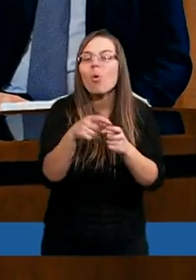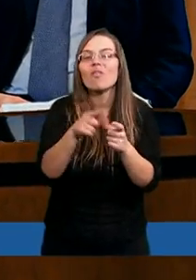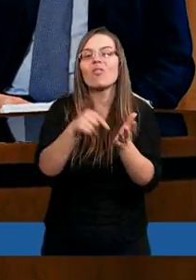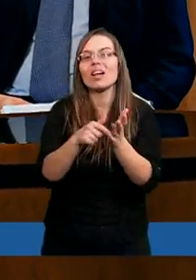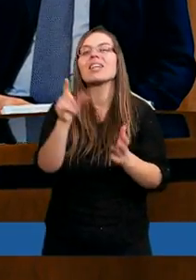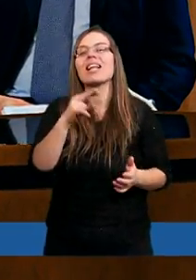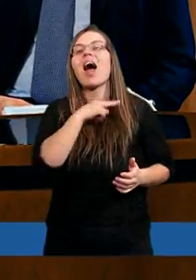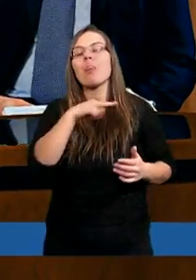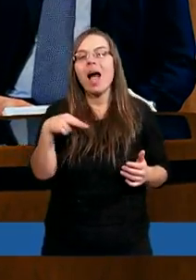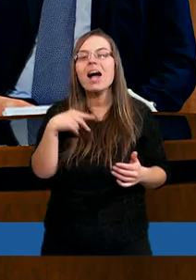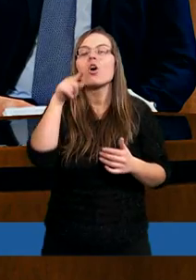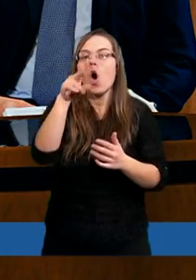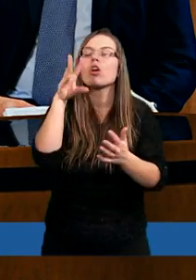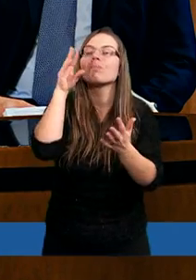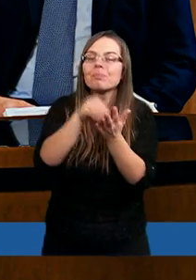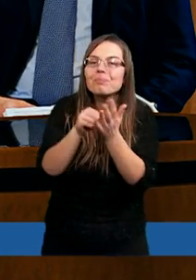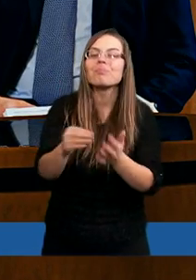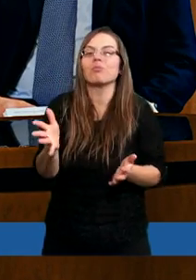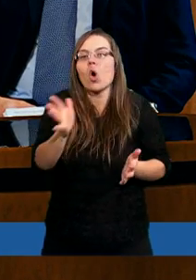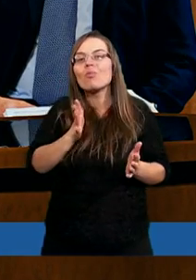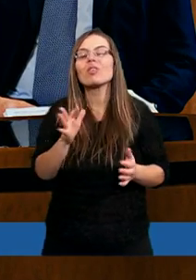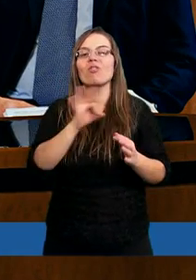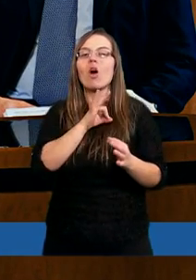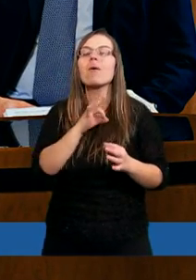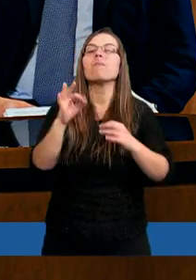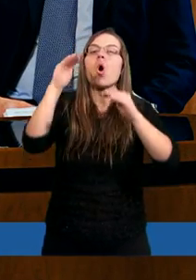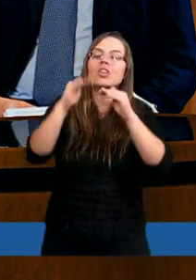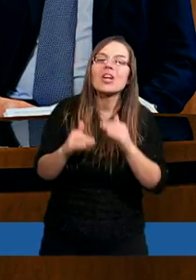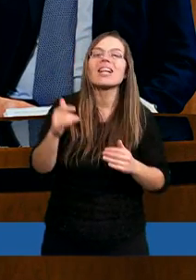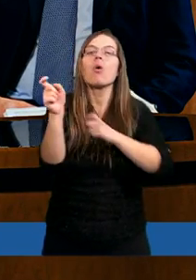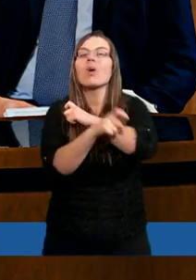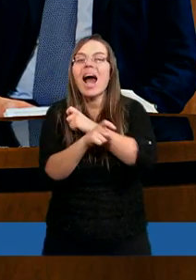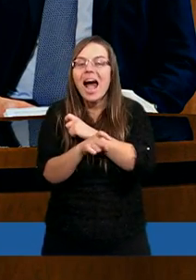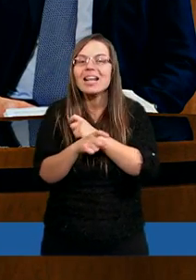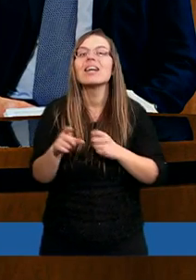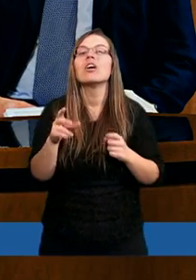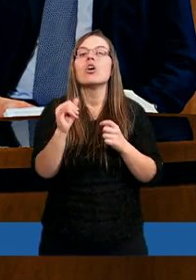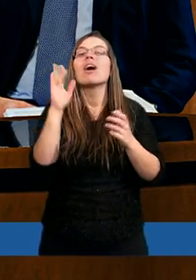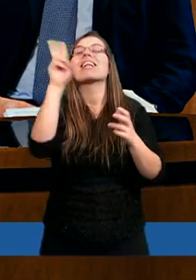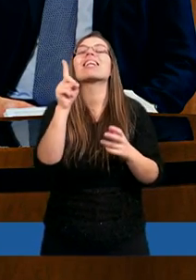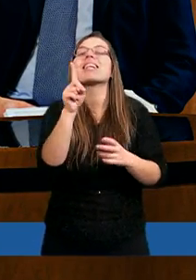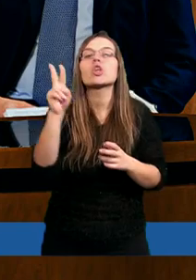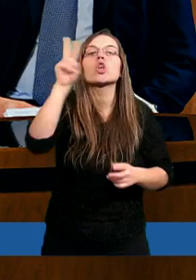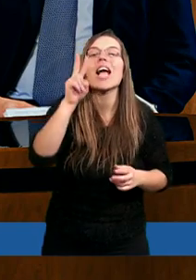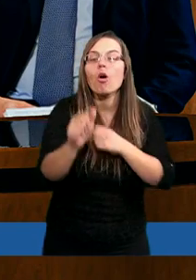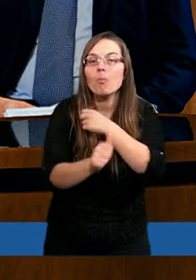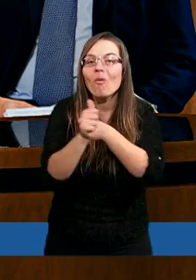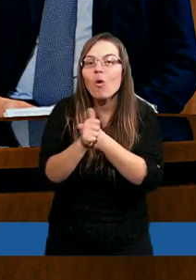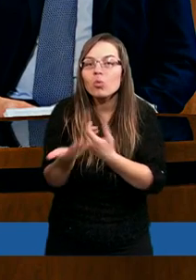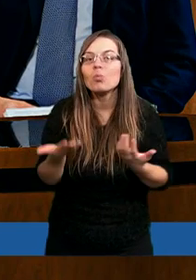On doznał tego poniżenia, został ukarany. Z czyjego powodu?